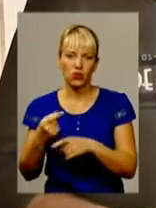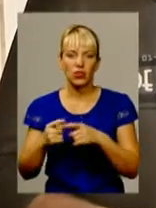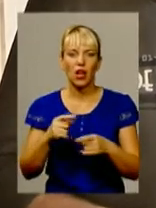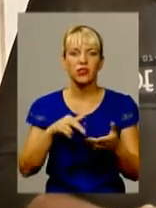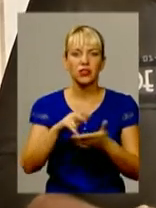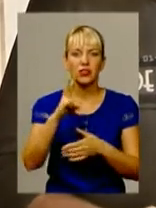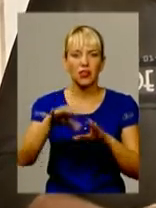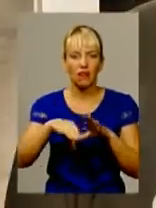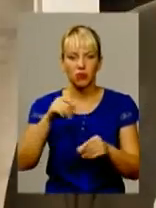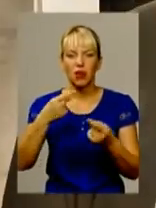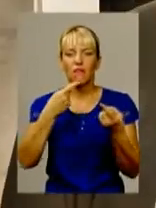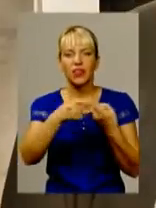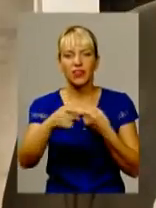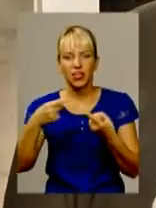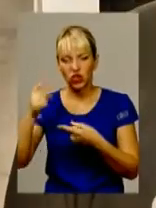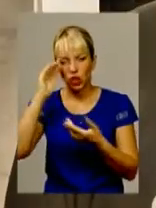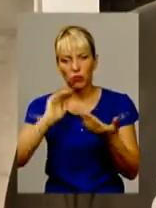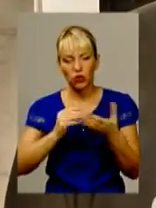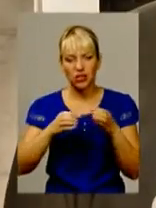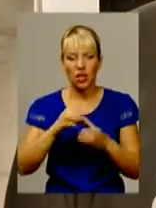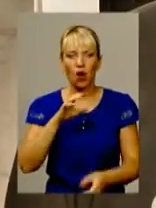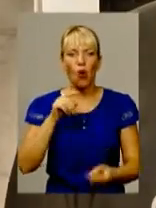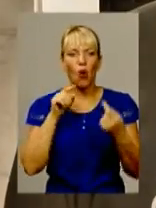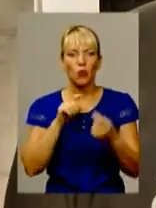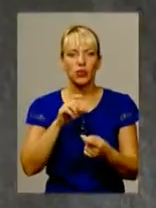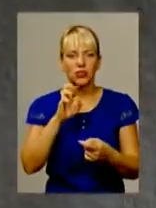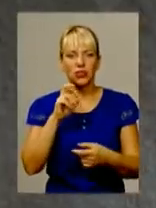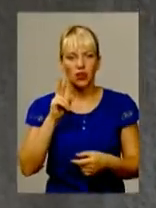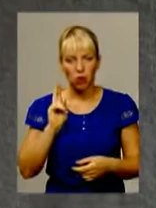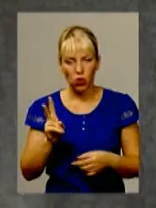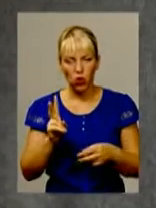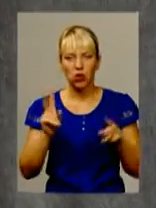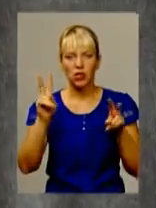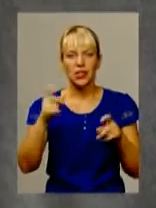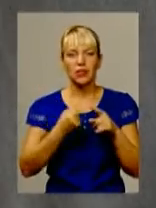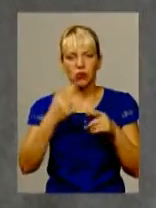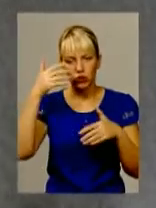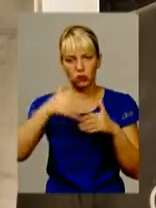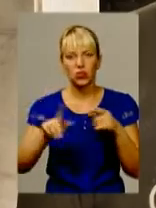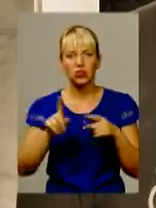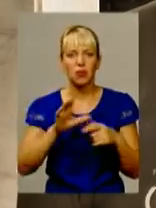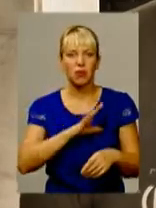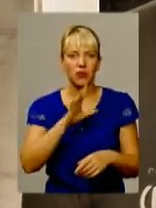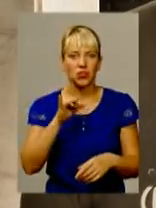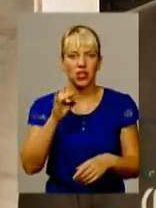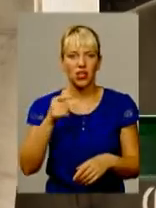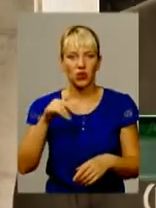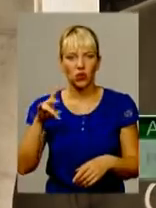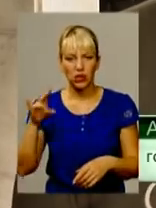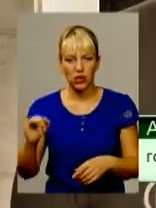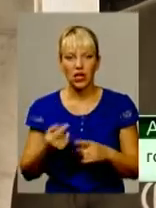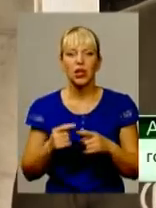певних політичних сил. Це опозиційний блок, ми розуміємо, що це зібрання регіоналів. Друга політична сила